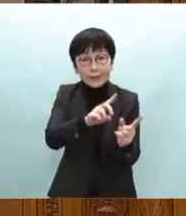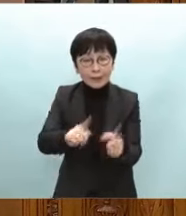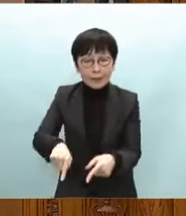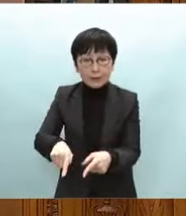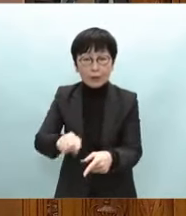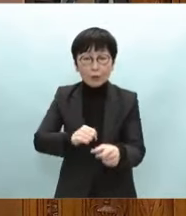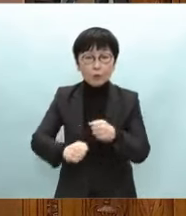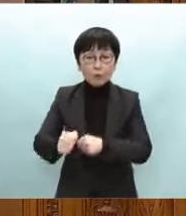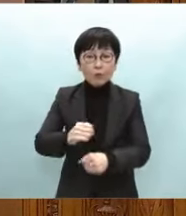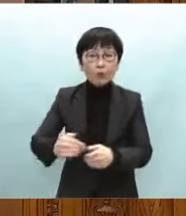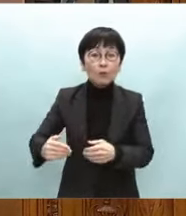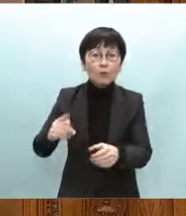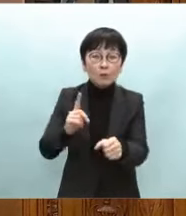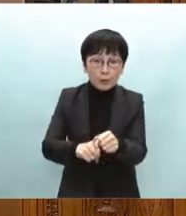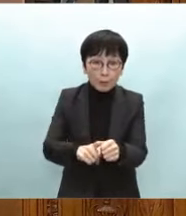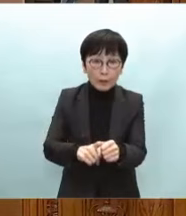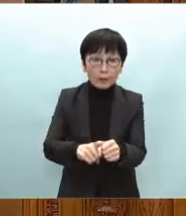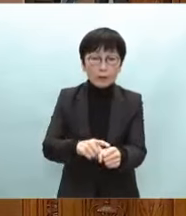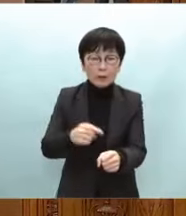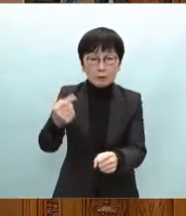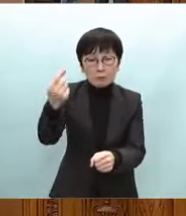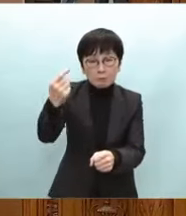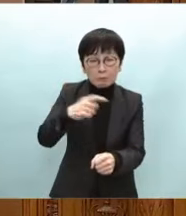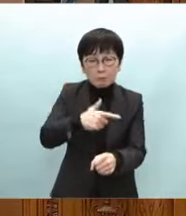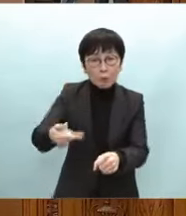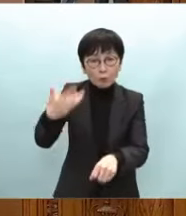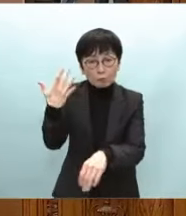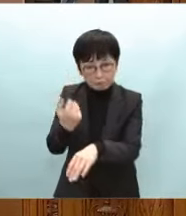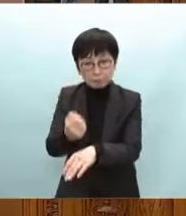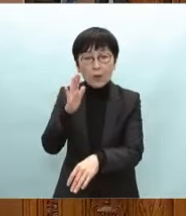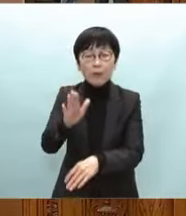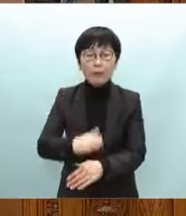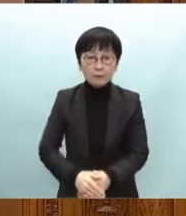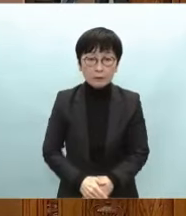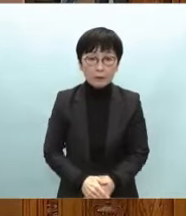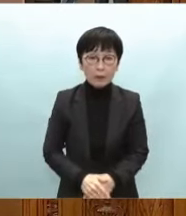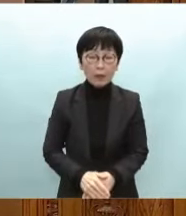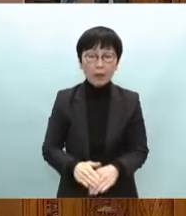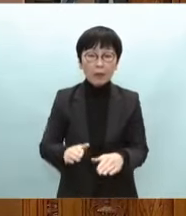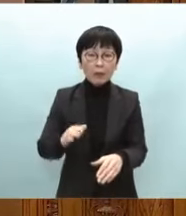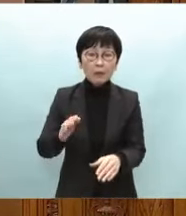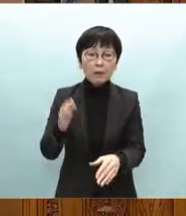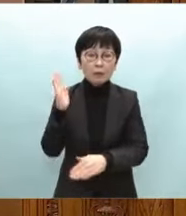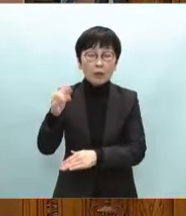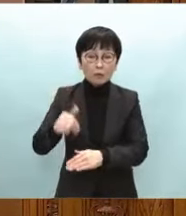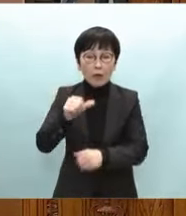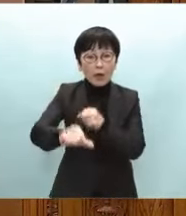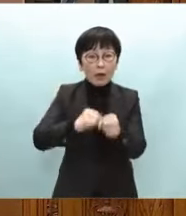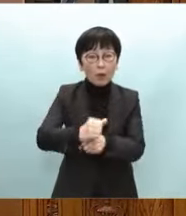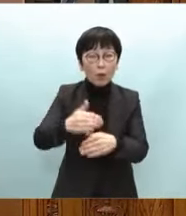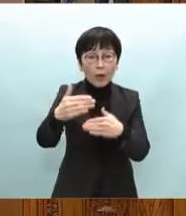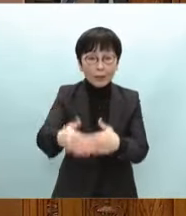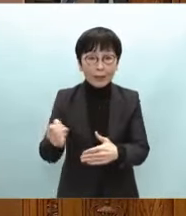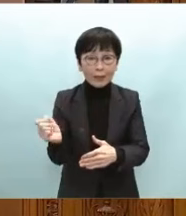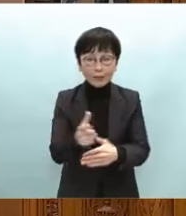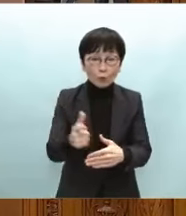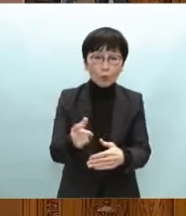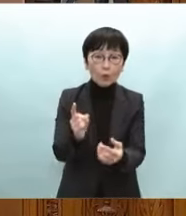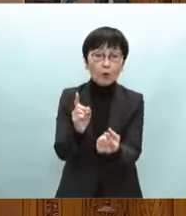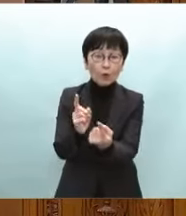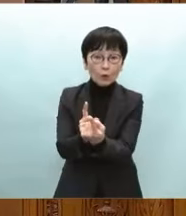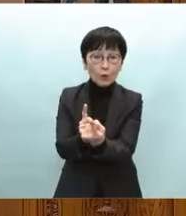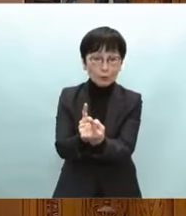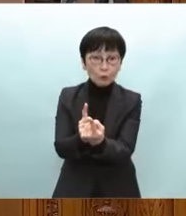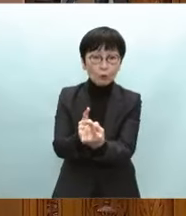な教訓が得られました政府においては現在5カ年加速化対策をはじめ国土